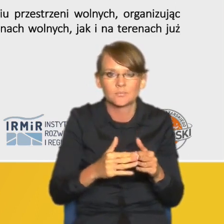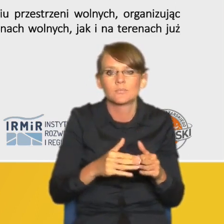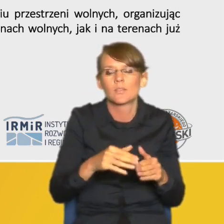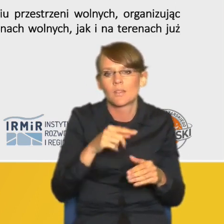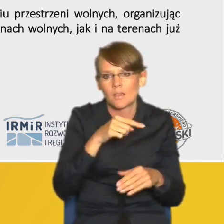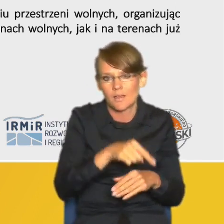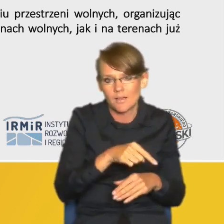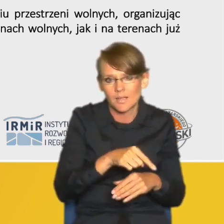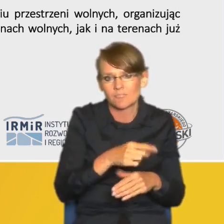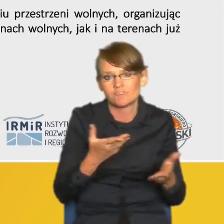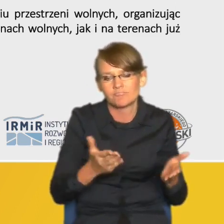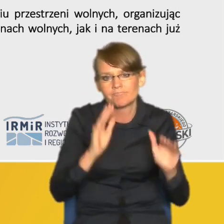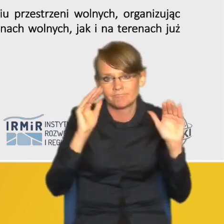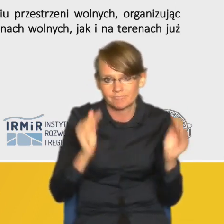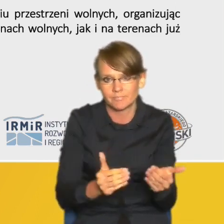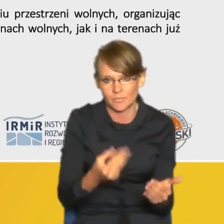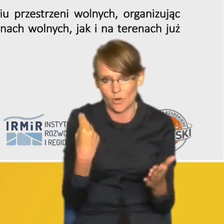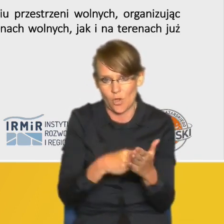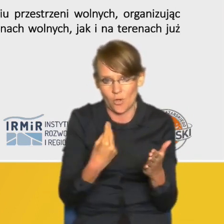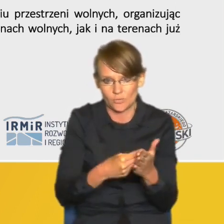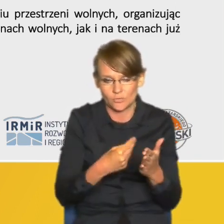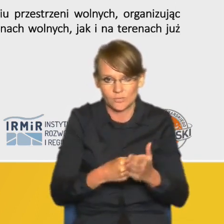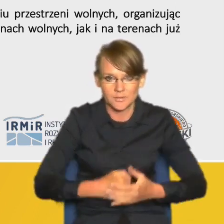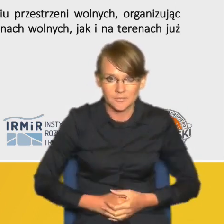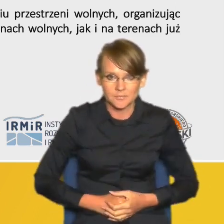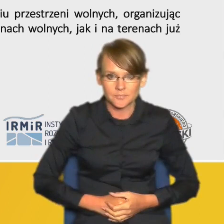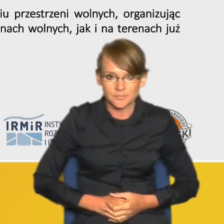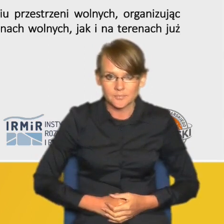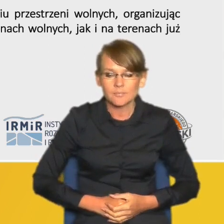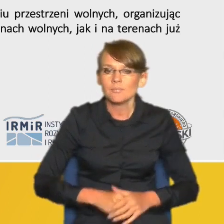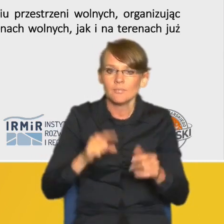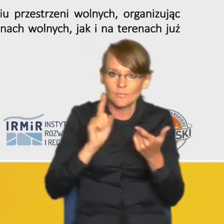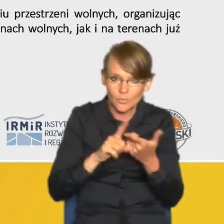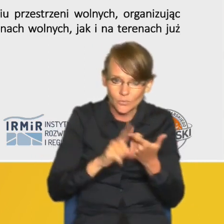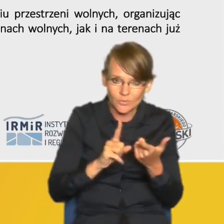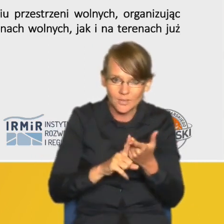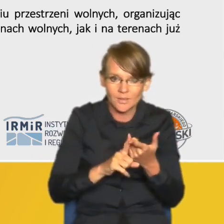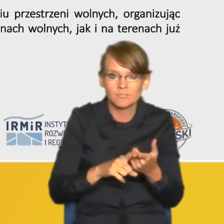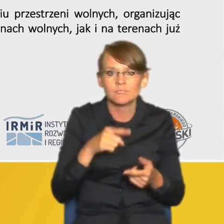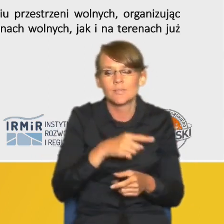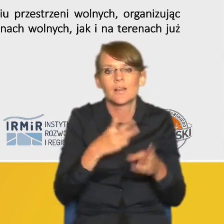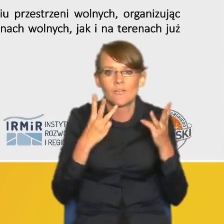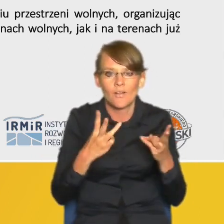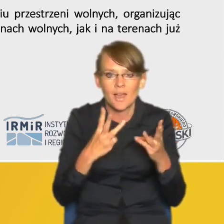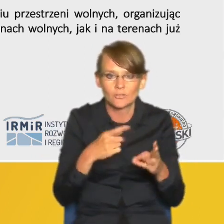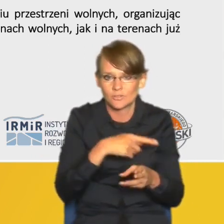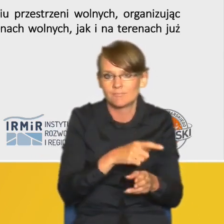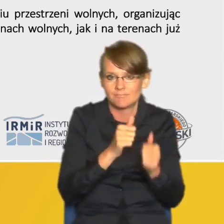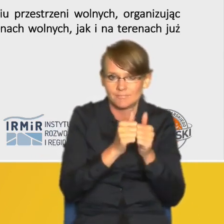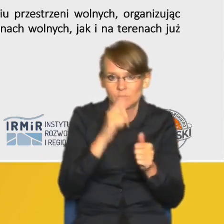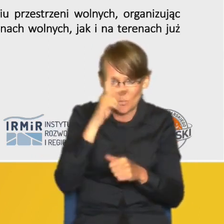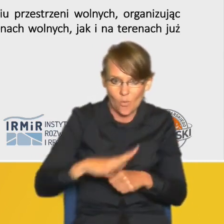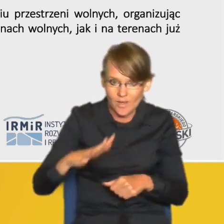ze znacznie niższym kosztem po drugie ma ona bardzo istotną funkcję społeczną ponieważ